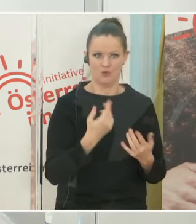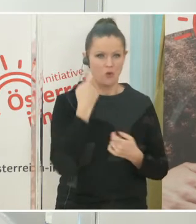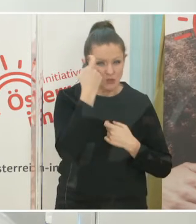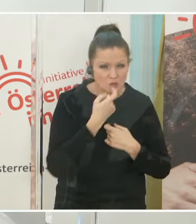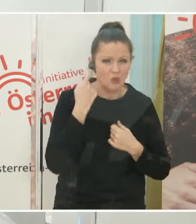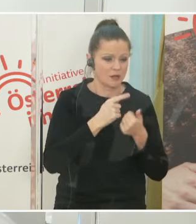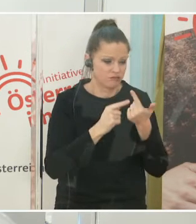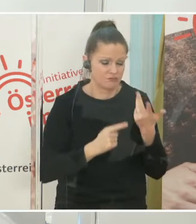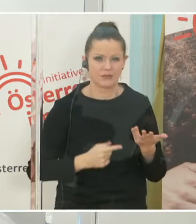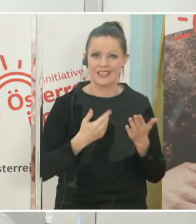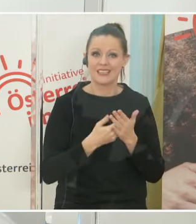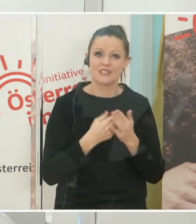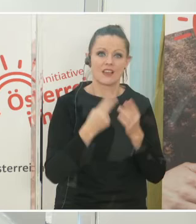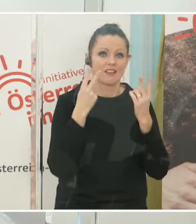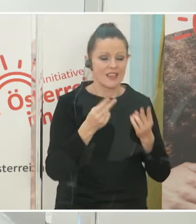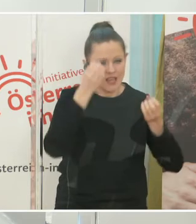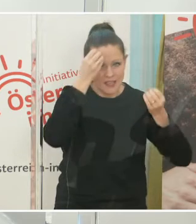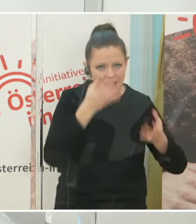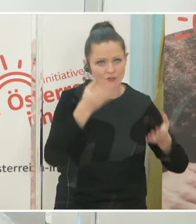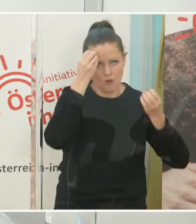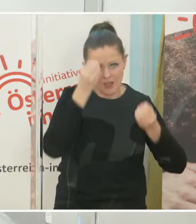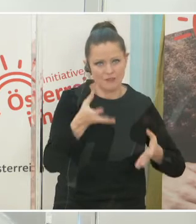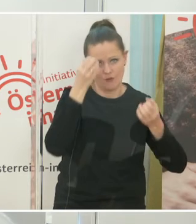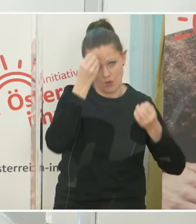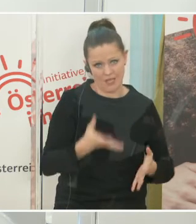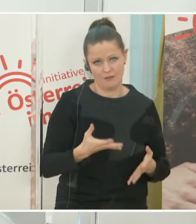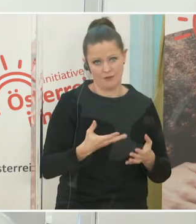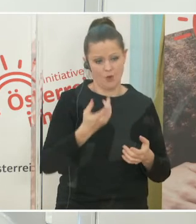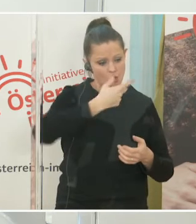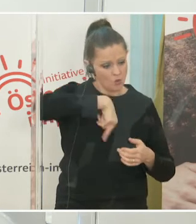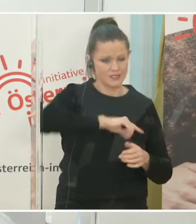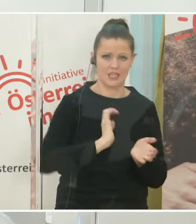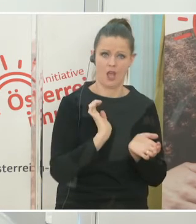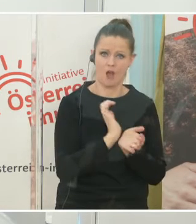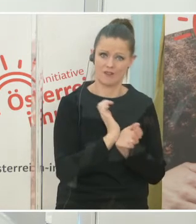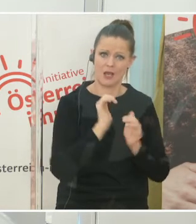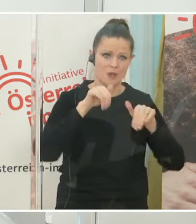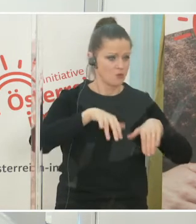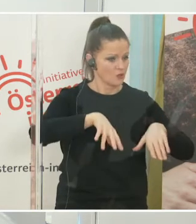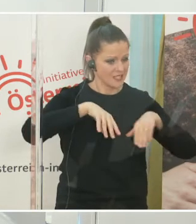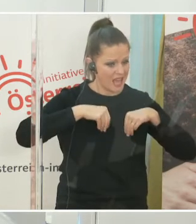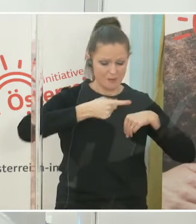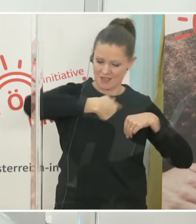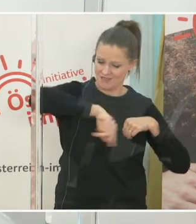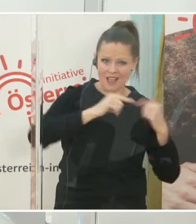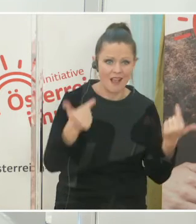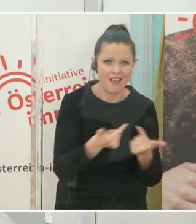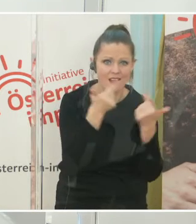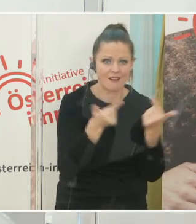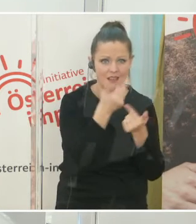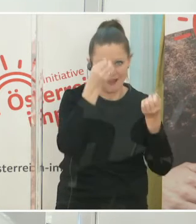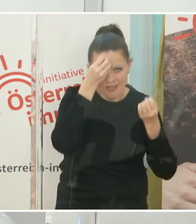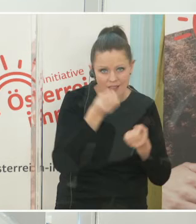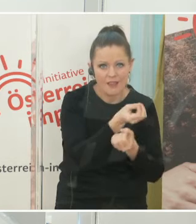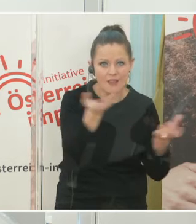es ist, dass man hier genügend Informationen gibt, dass wir hier unsere Aufgabe wahrnehmen, um zu erklären, zu informieren